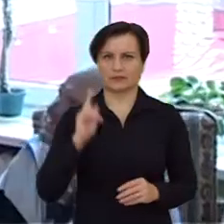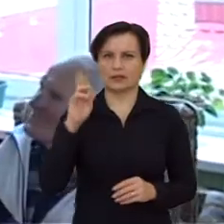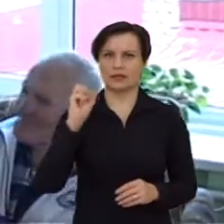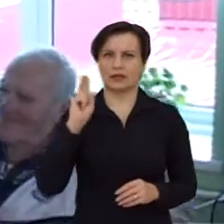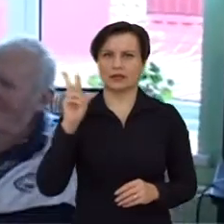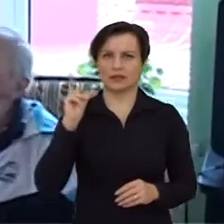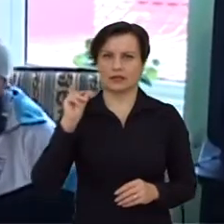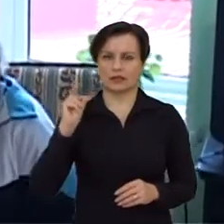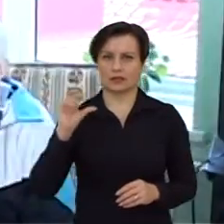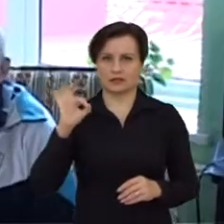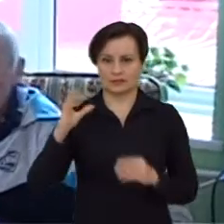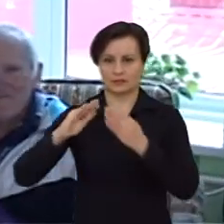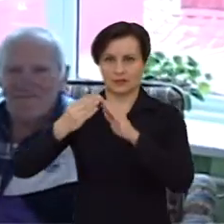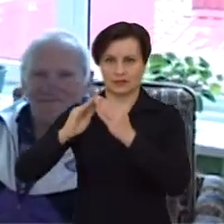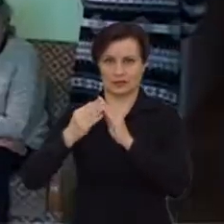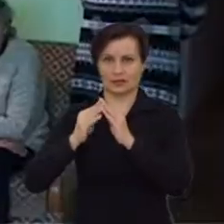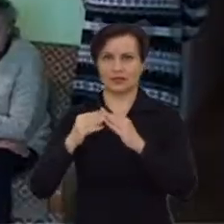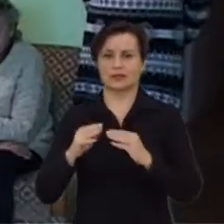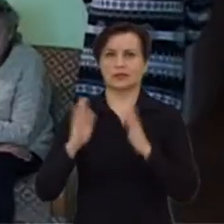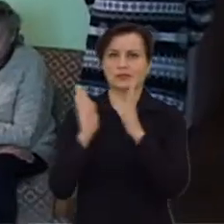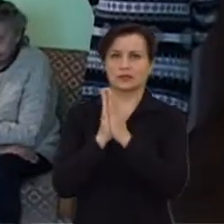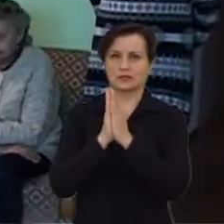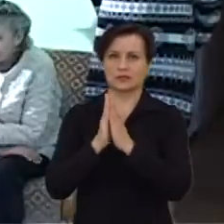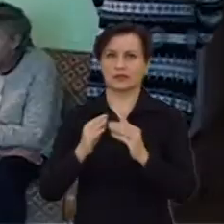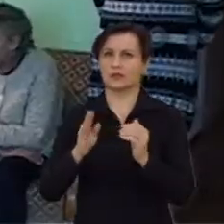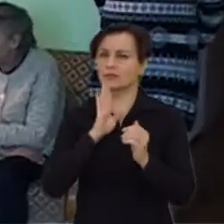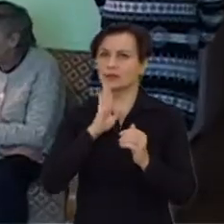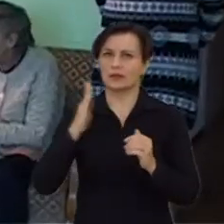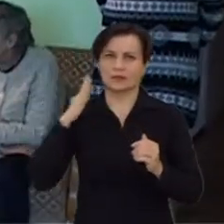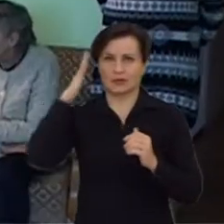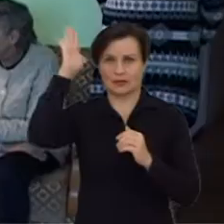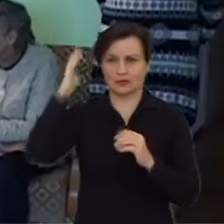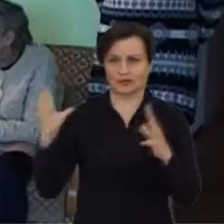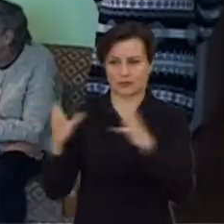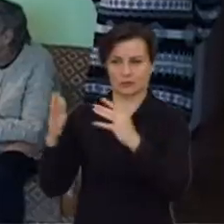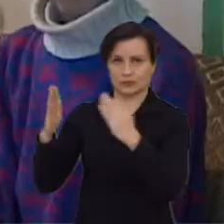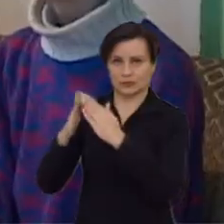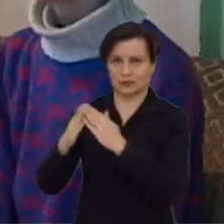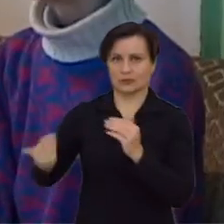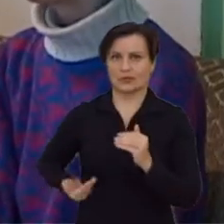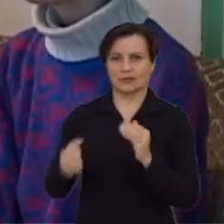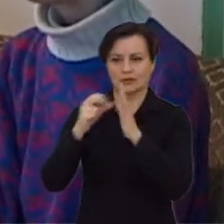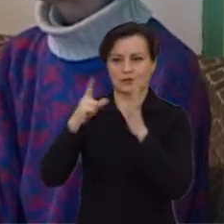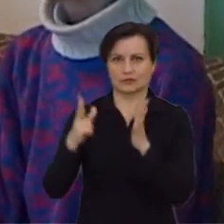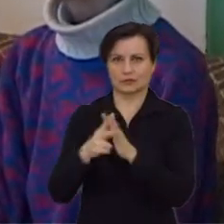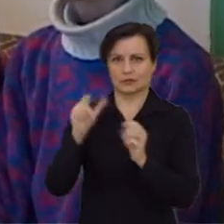Krakių parapijos švenčiausios mergelės Marijos senelių globos namuose šiuo metu gyvena 18 žmonių, kurie yra vieniši ar